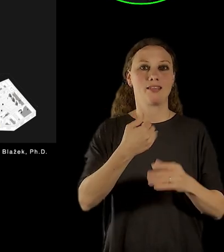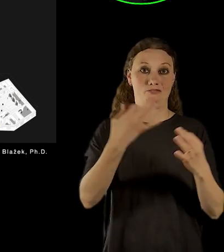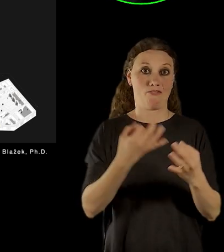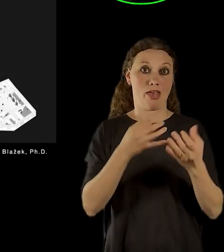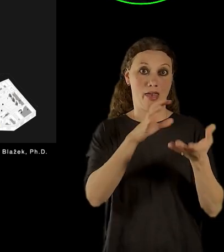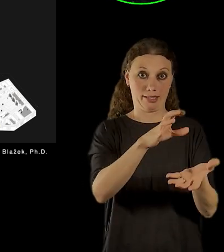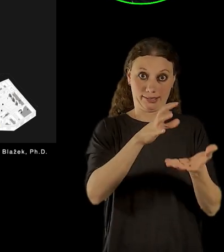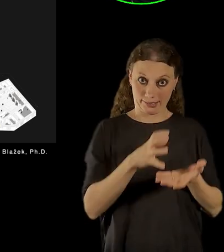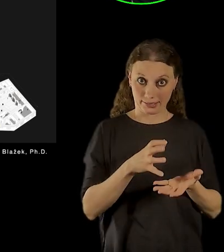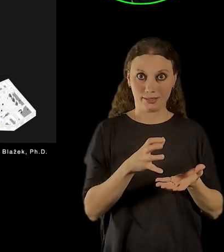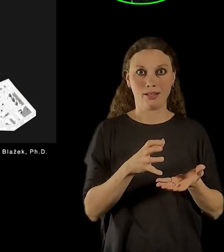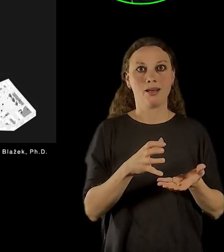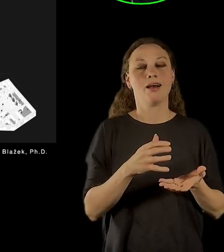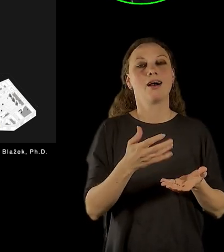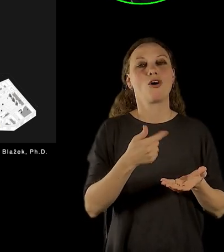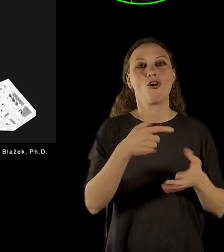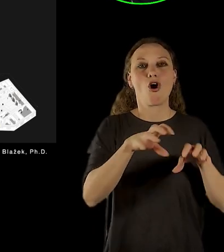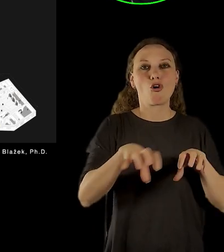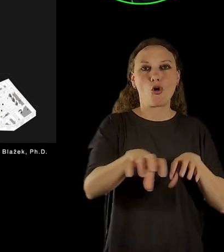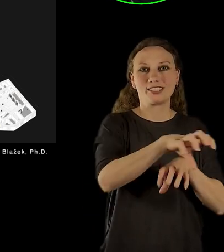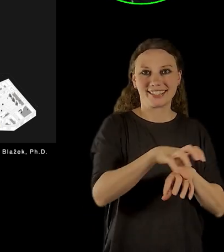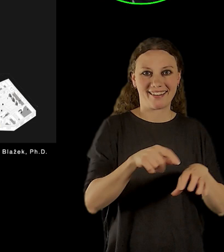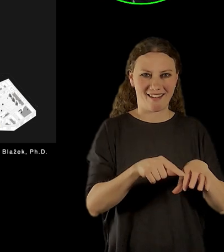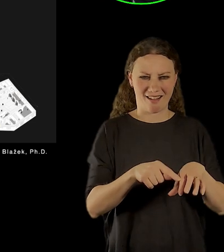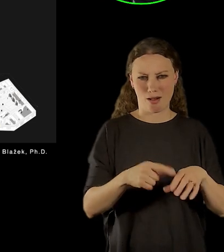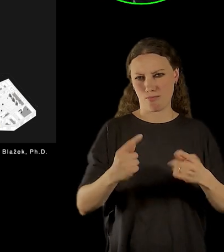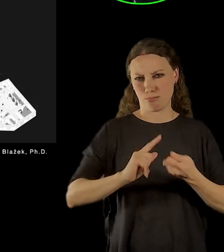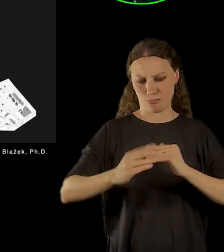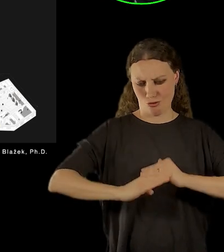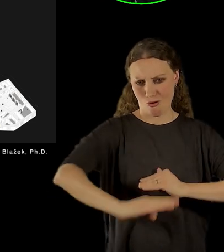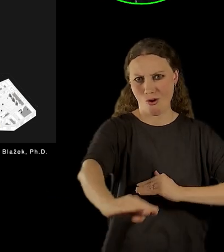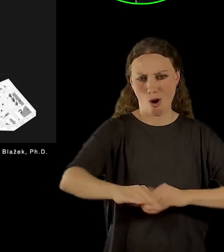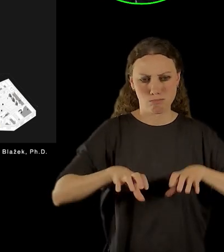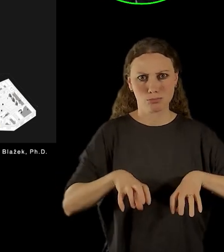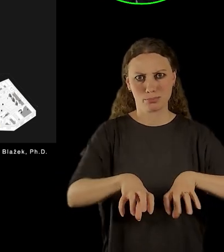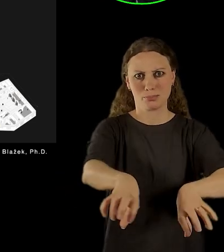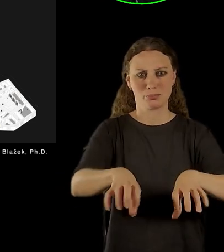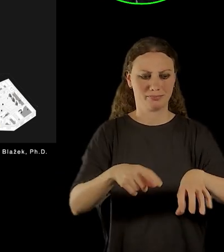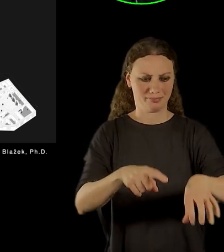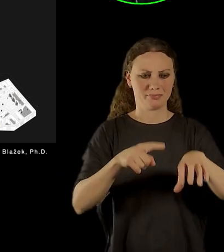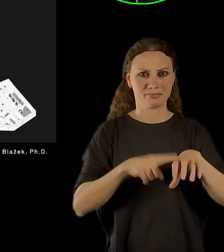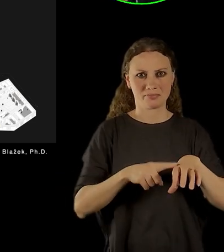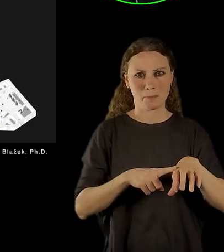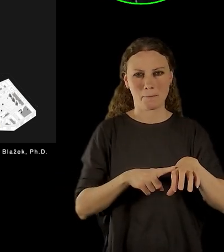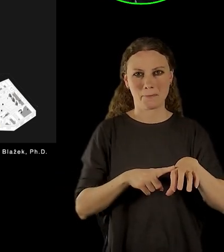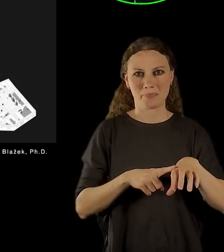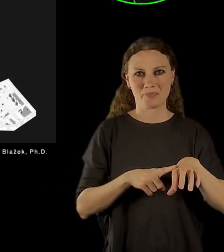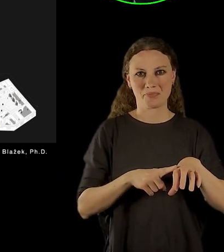takové dlažební kostky nebo takové předměty, které vlastně